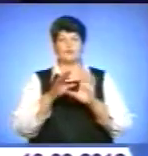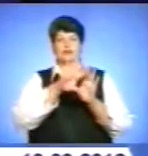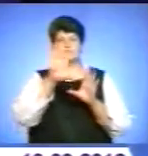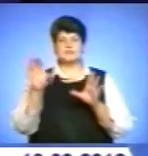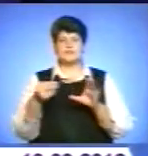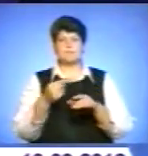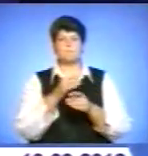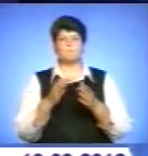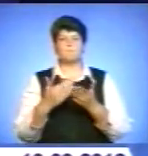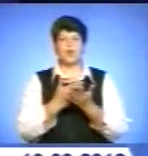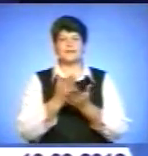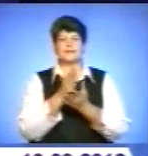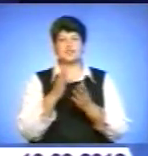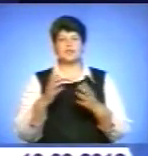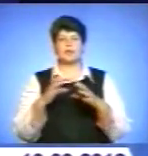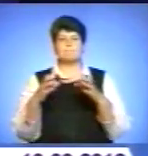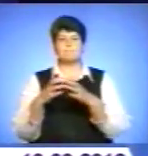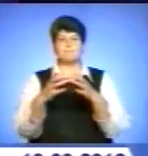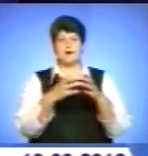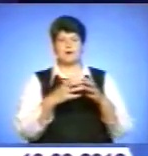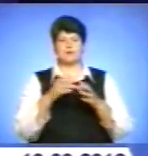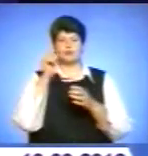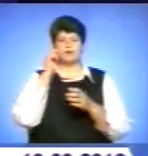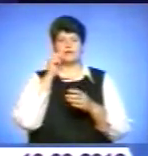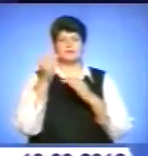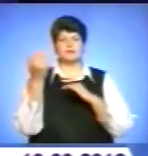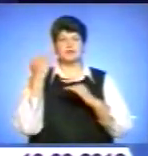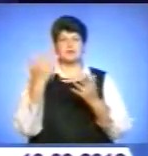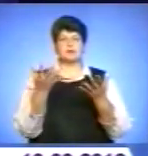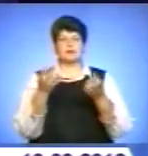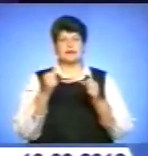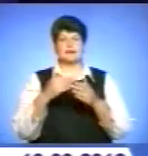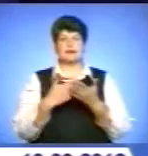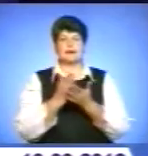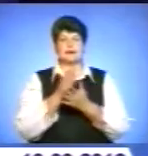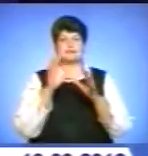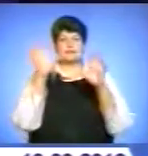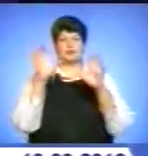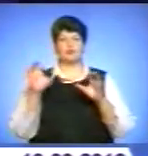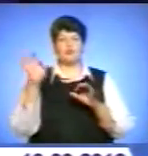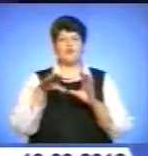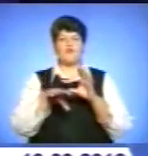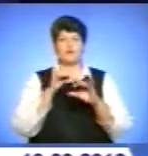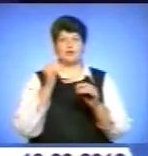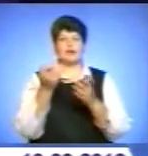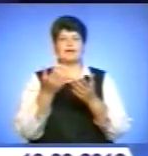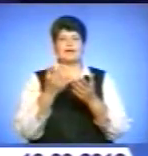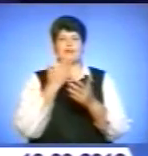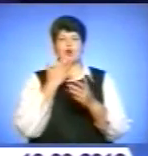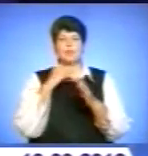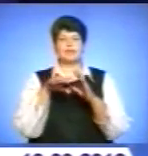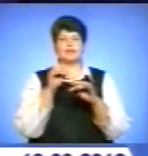Віктор Янукович нагадав, що Україна завчасно прийняла якісний закон про вибори народних депутатів, за який проголосувала